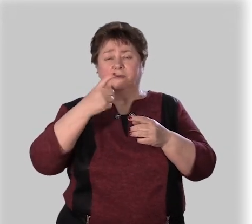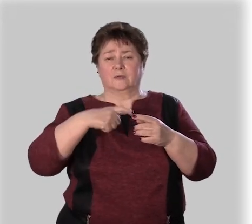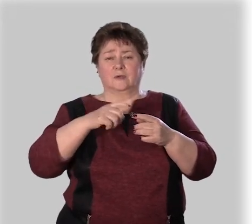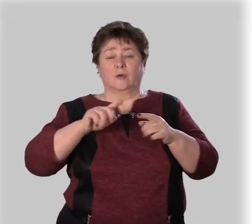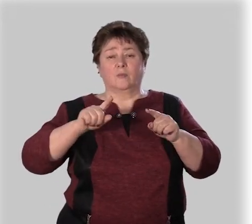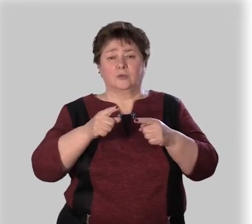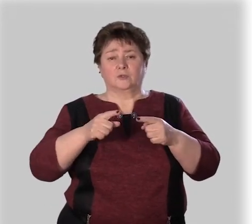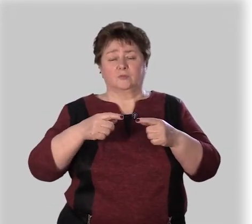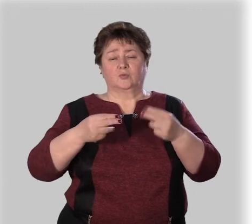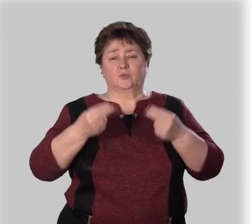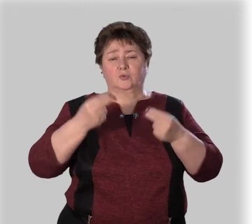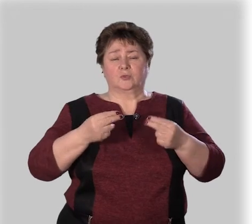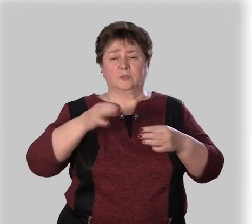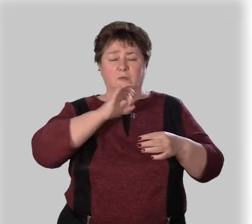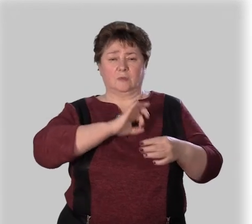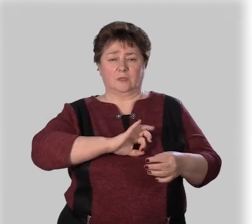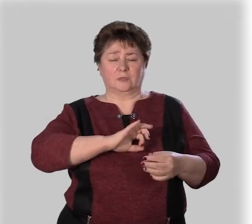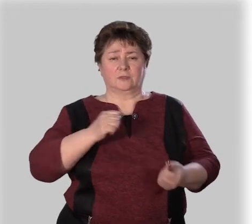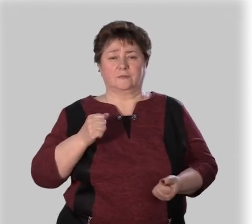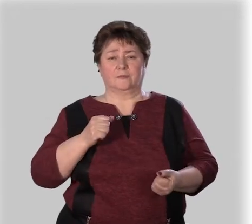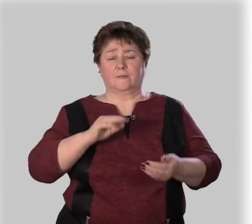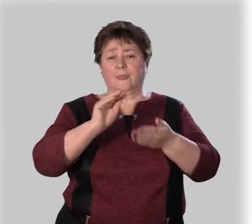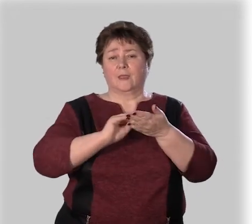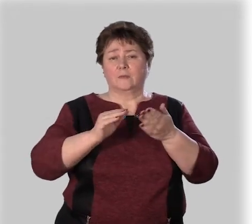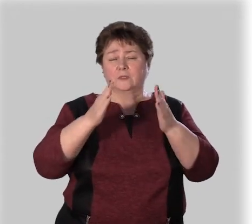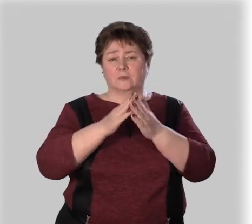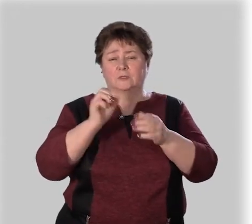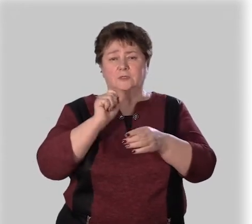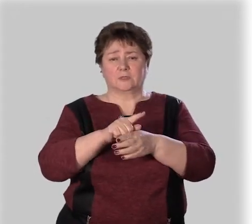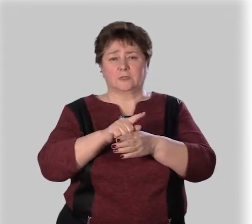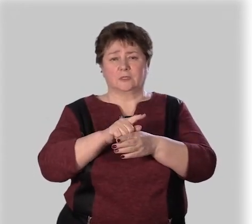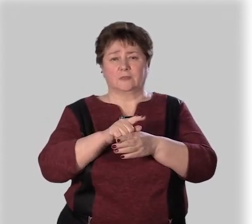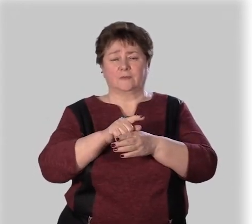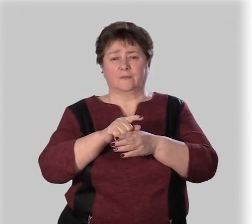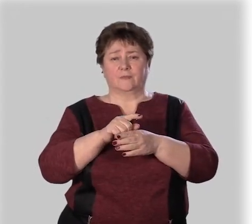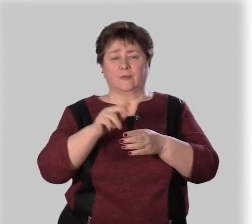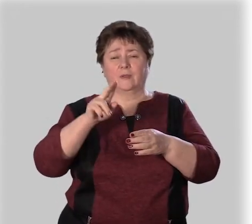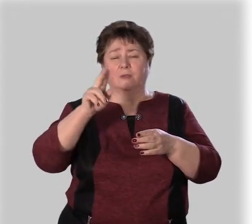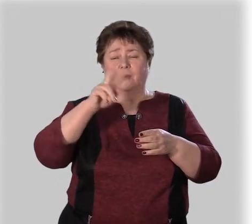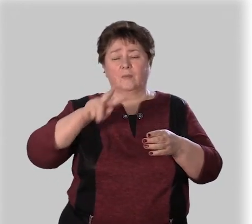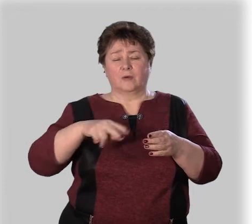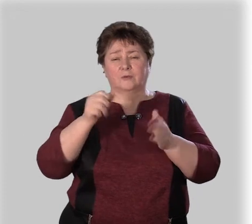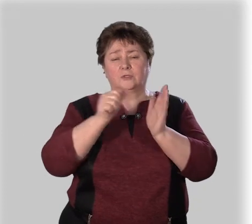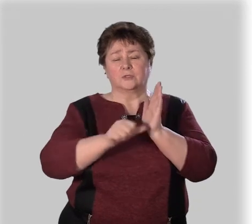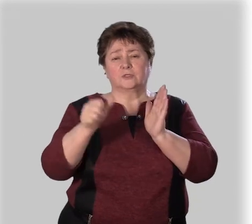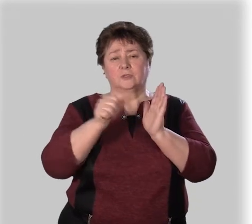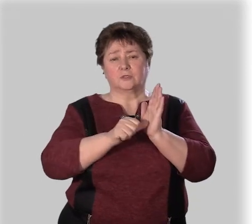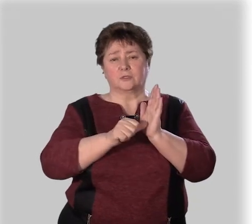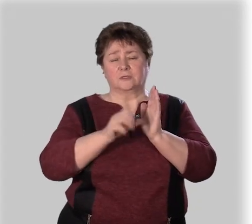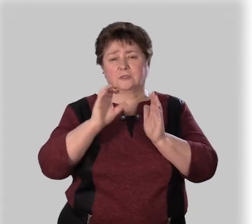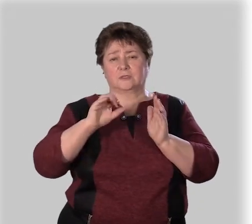Почему шутить полезно? Запишите домашнее задание Параграф